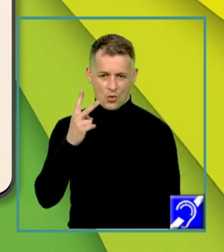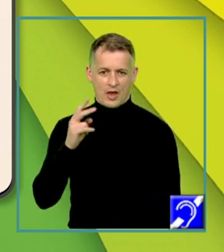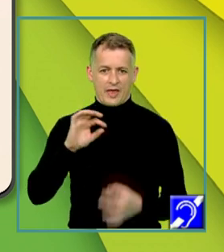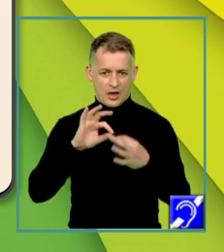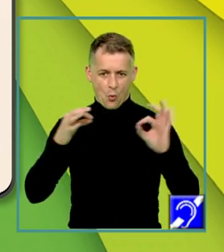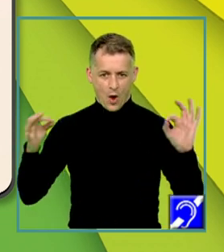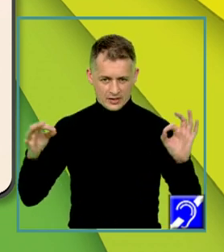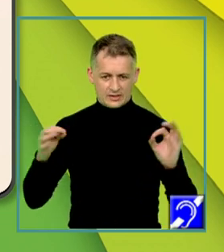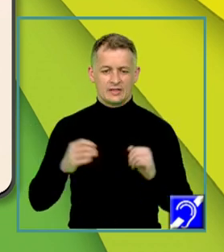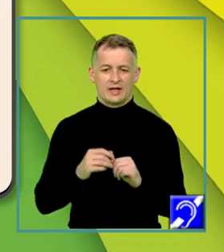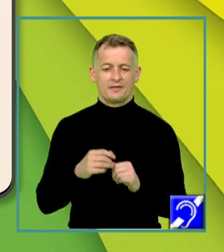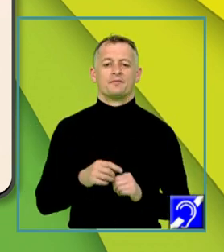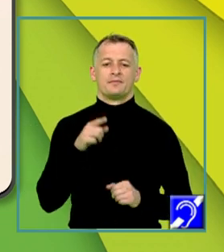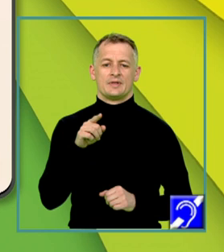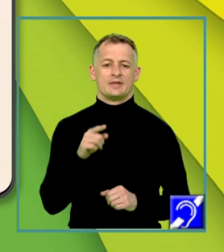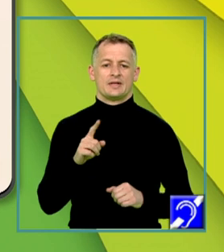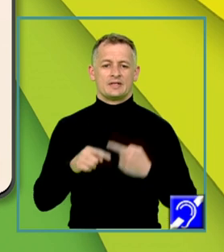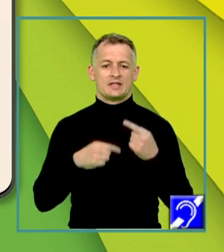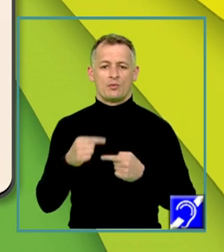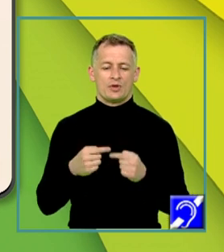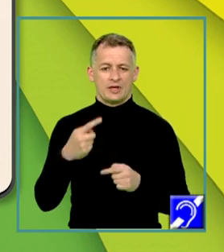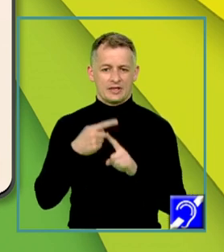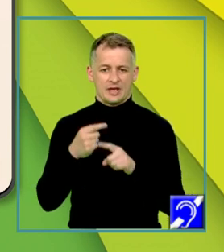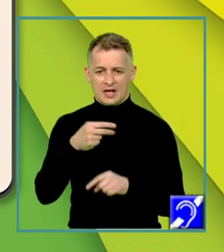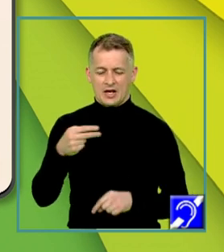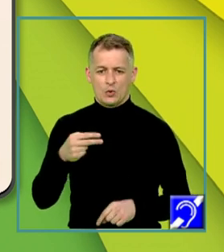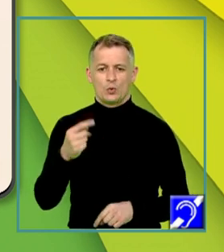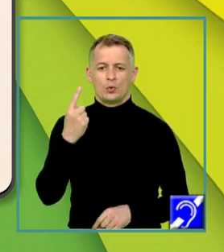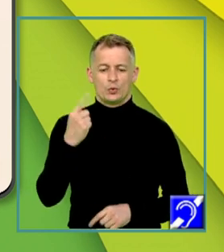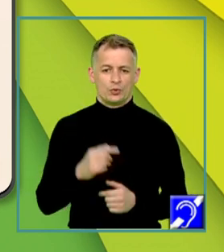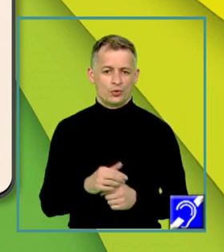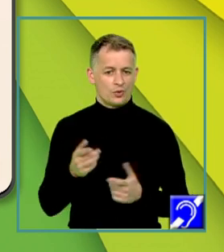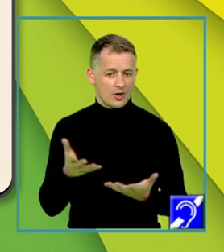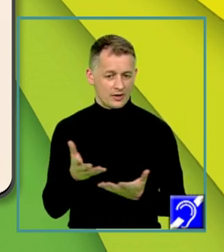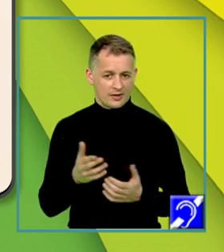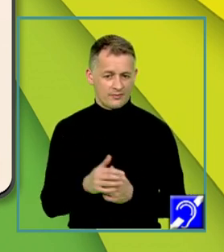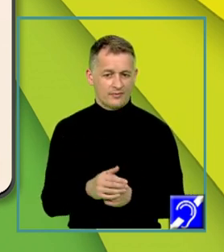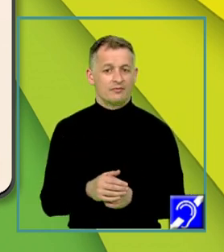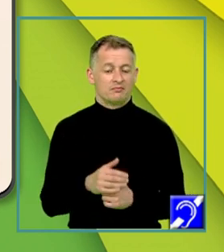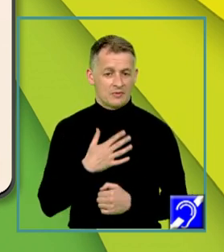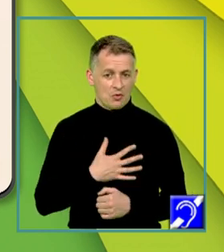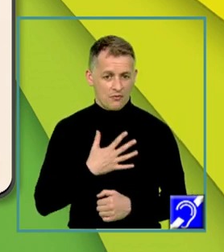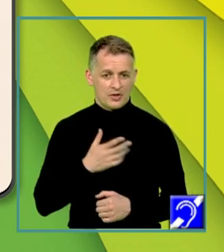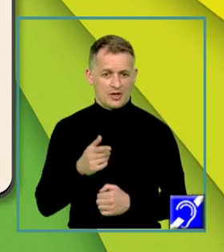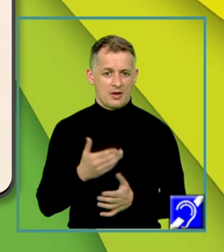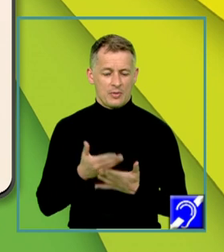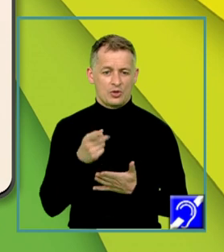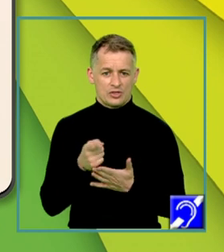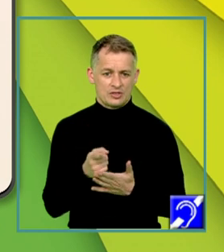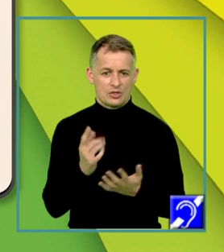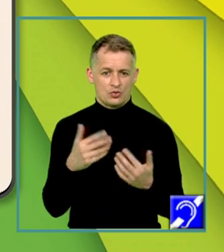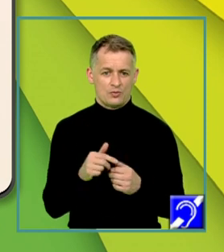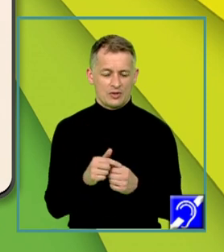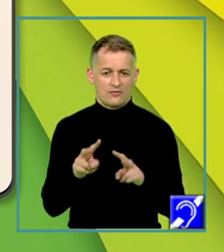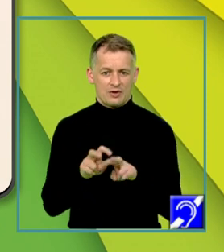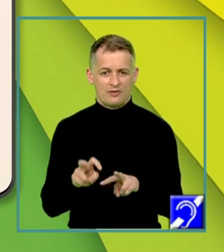obținem X egal cu 1, care convine deoarece această valoare verifică